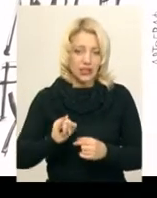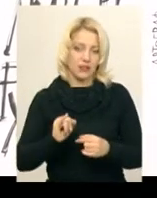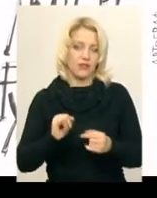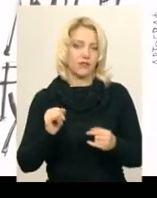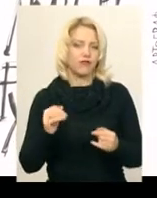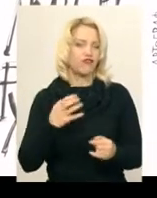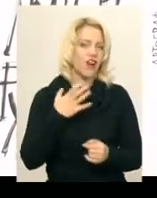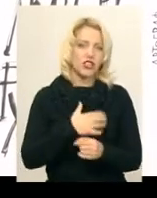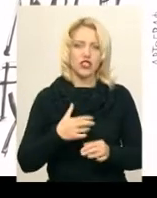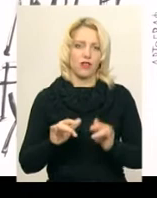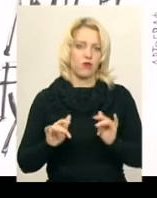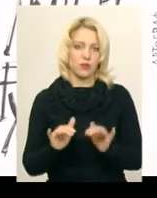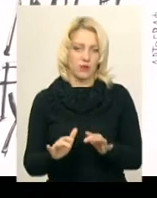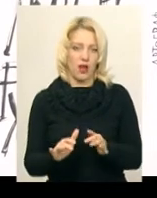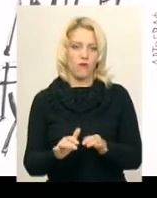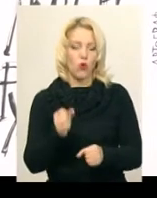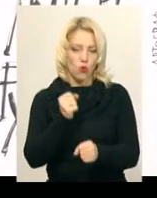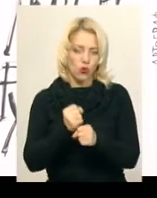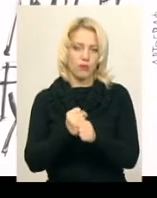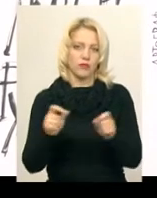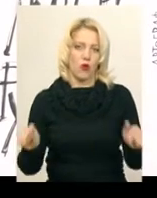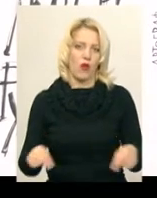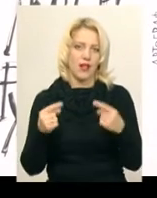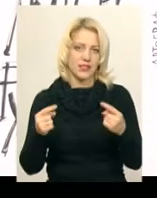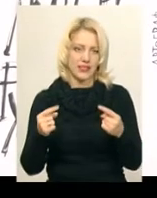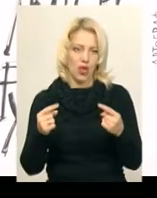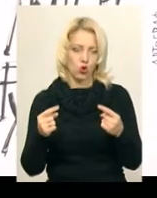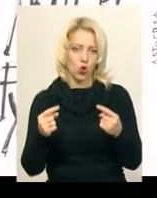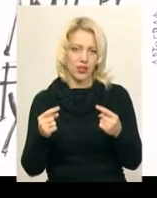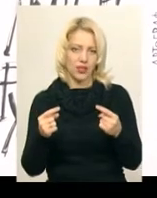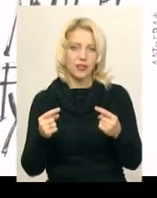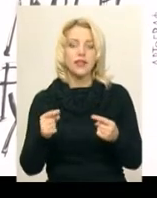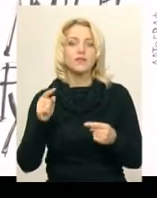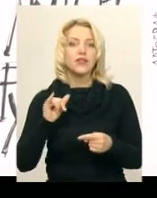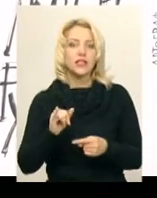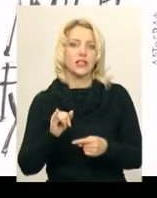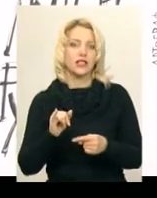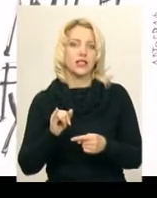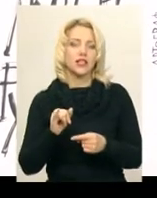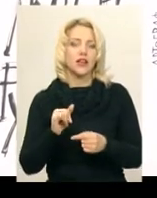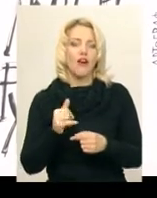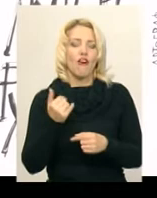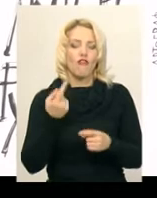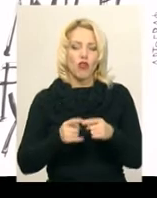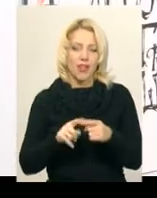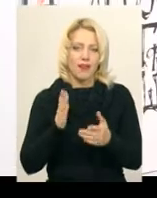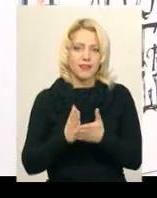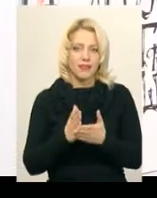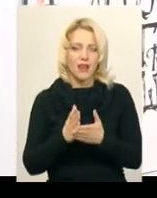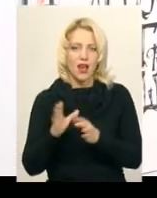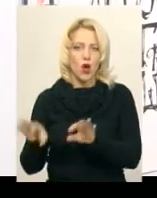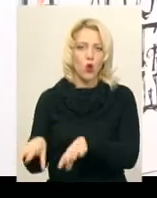важливу справу роблять організатори. І надзвичайно важливо, що вона є рухомою,